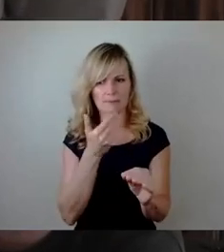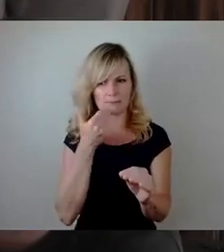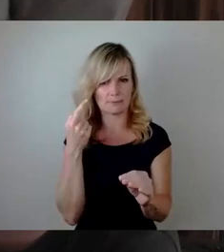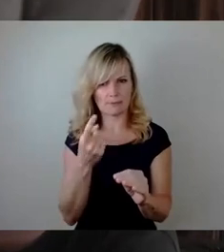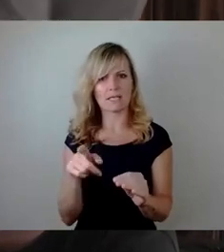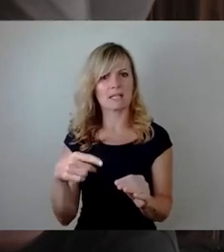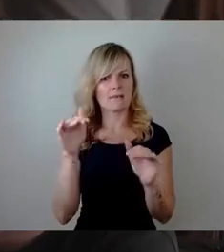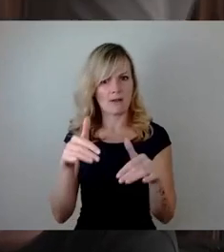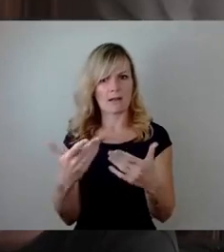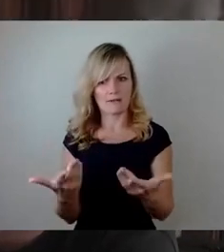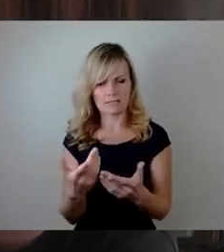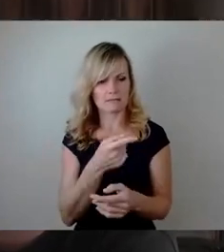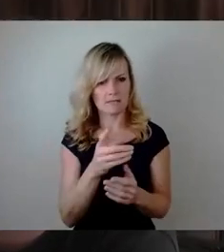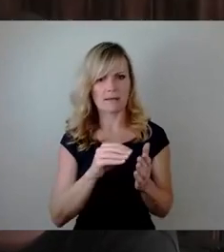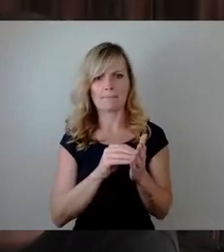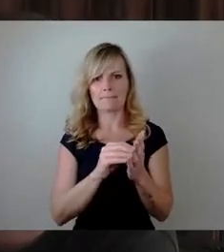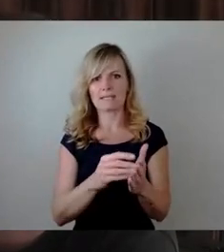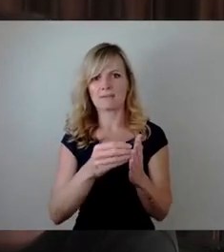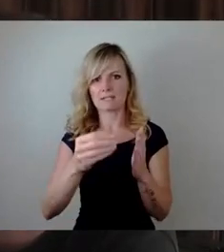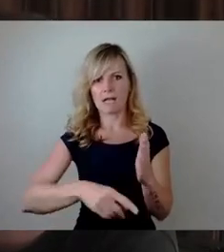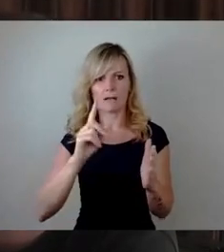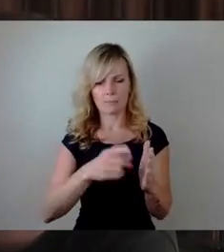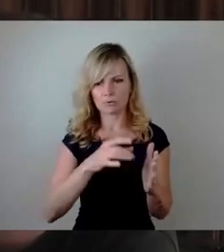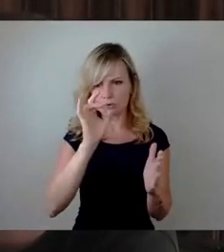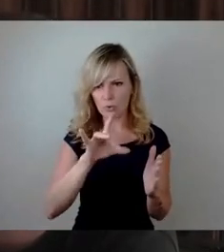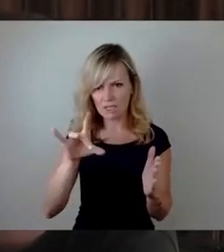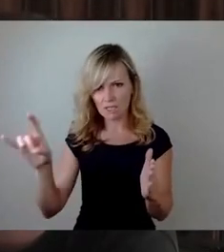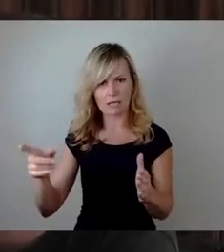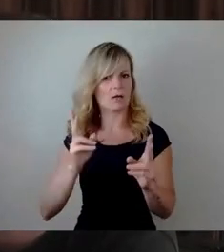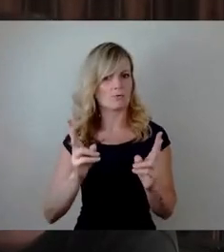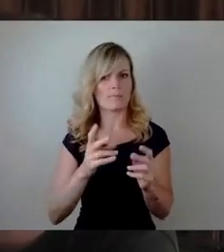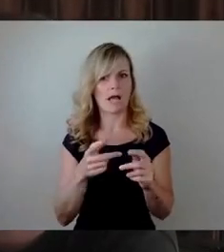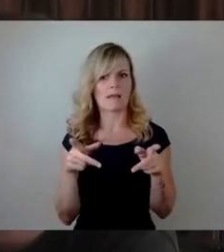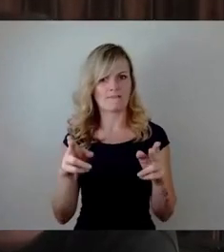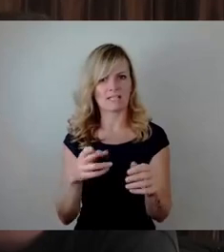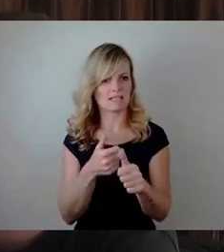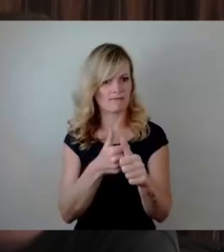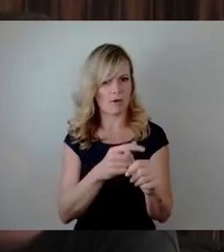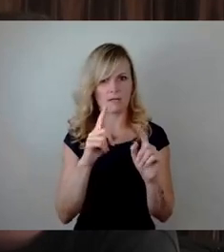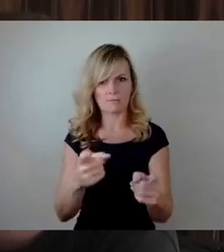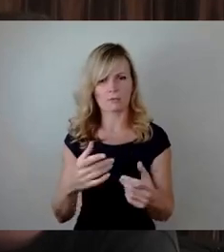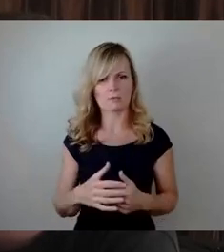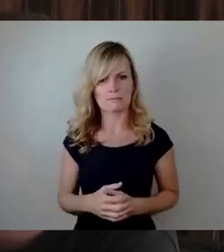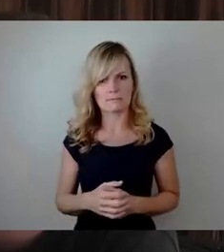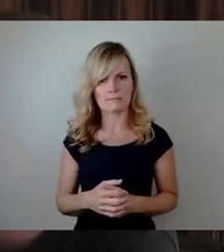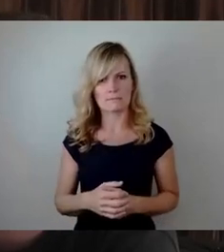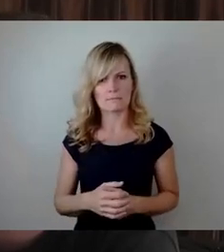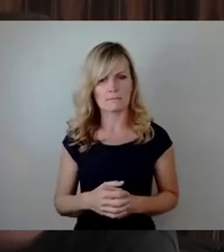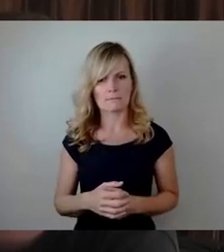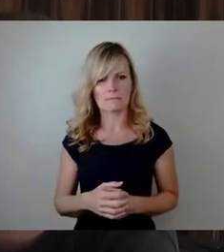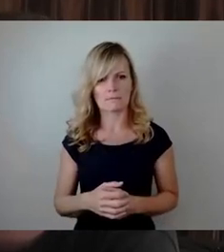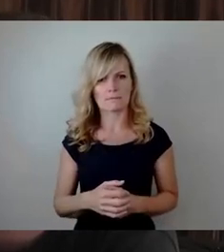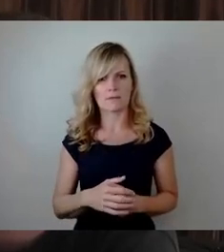der Fall, dass die Mietverträge gekündigt werden müssen. Es sind übliche Fristen einzuhalten. Ein Abmieten, Ausziehen,